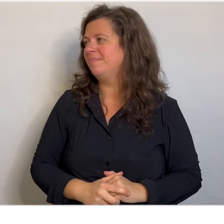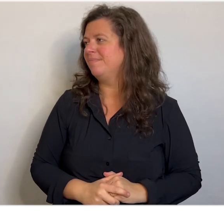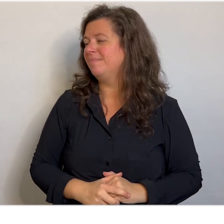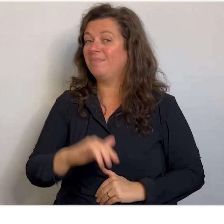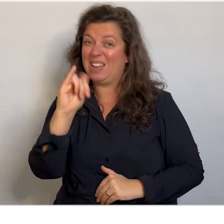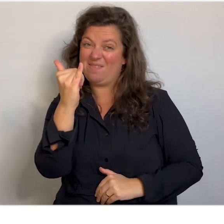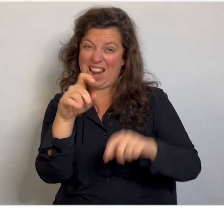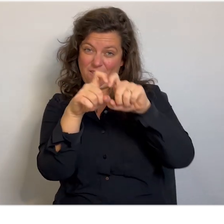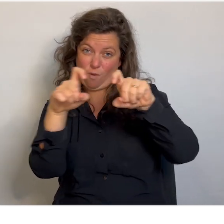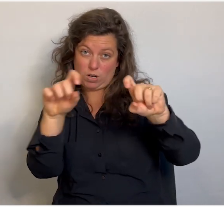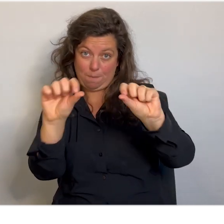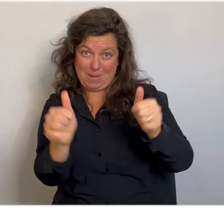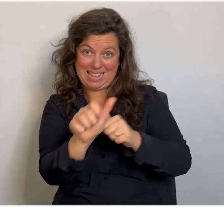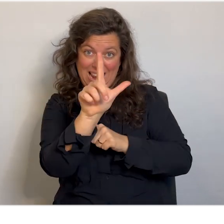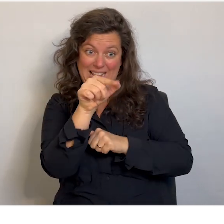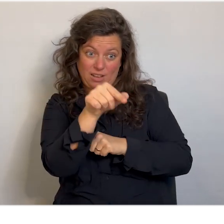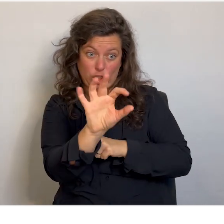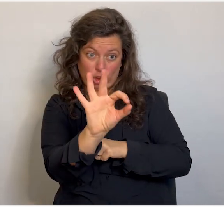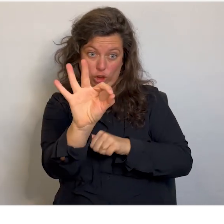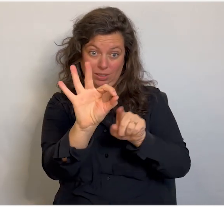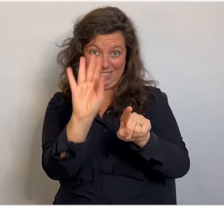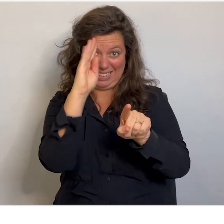Welk woord ken jij met de letter T?